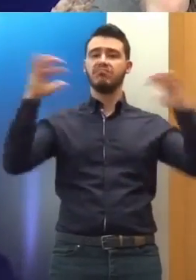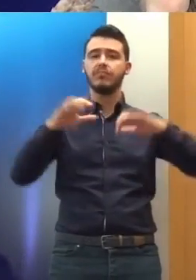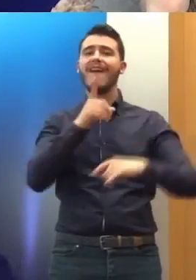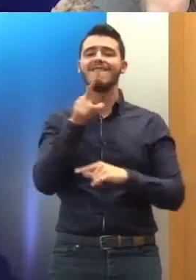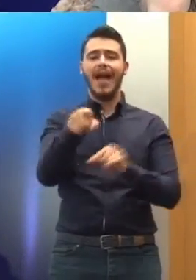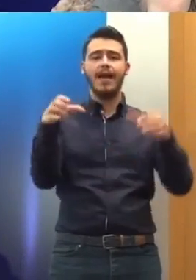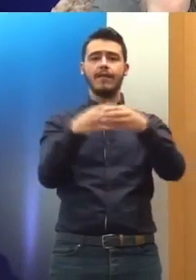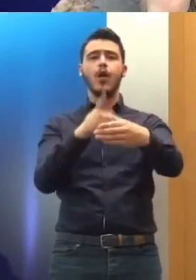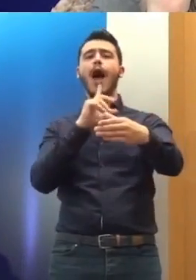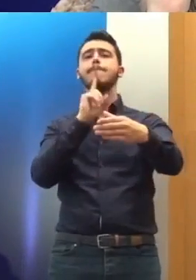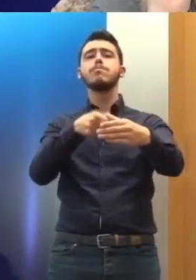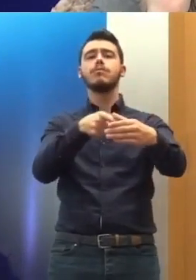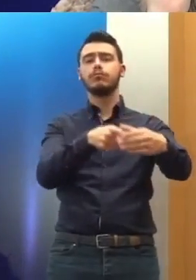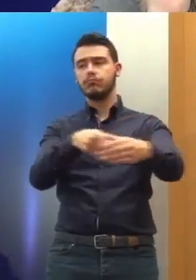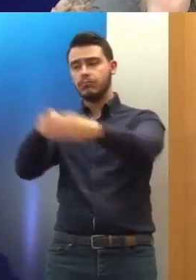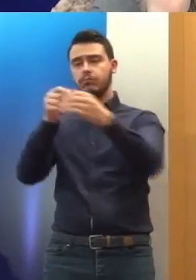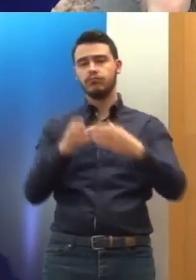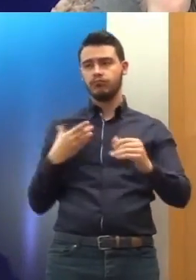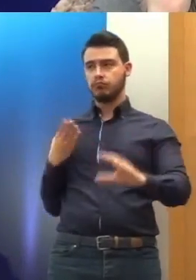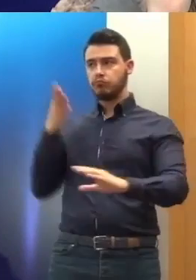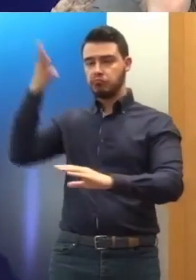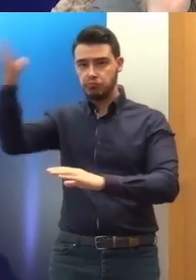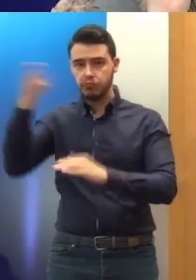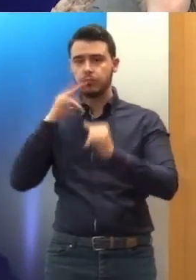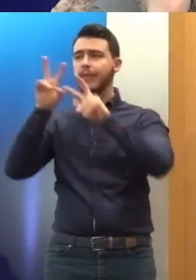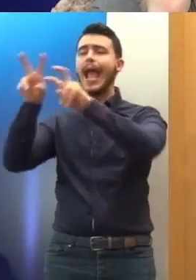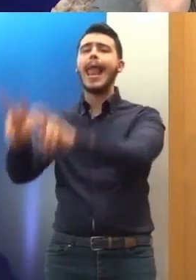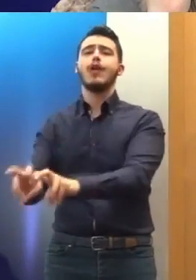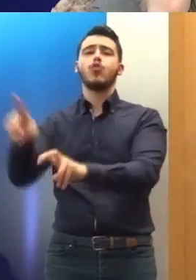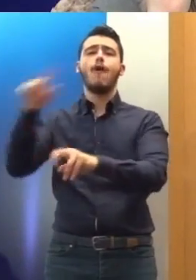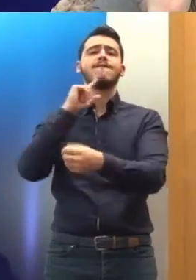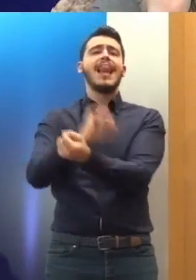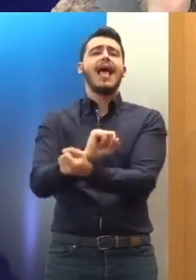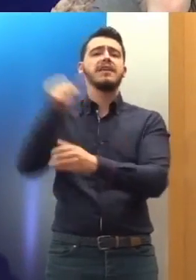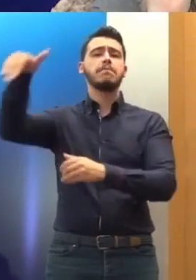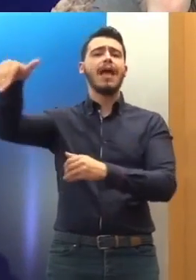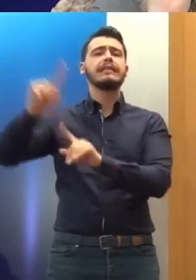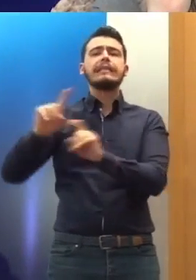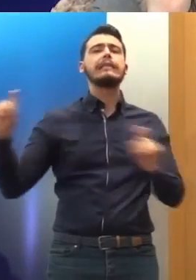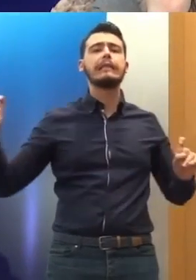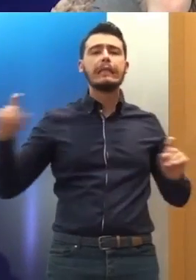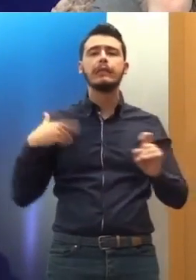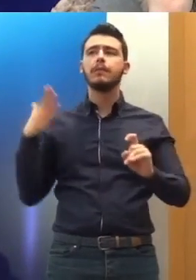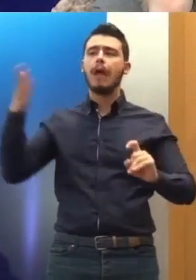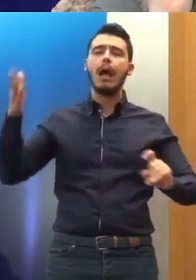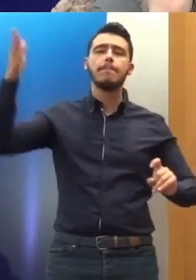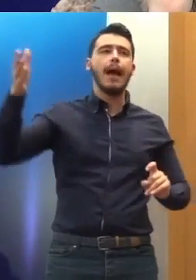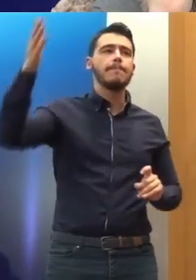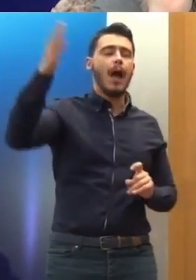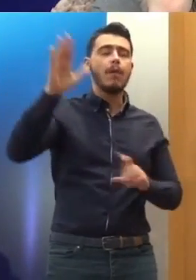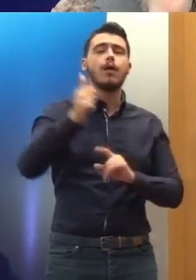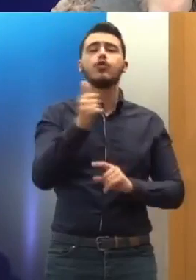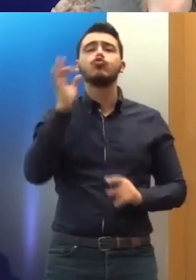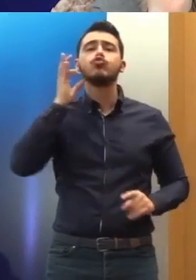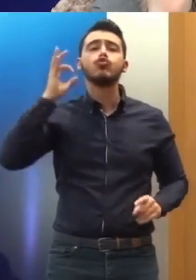κράτησης, θα κάνεις τον έλεγχος, ένας ελεγκτικός μηχανισμός και θα συμπεριφέρεσαι ως ένα όργανο